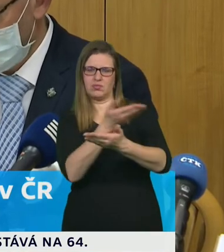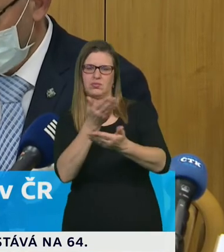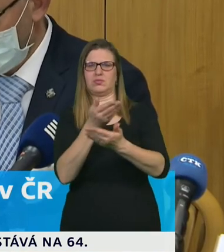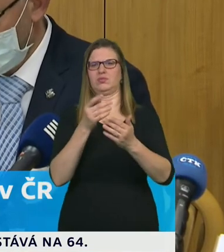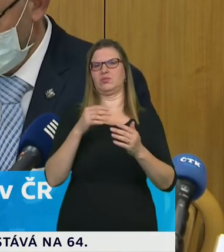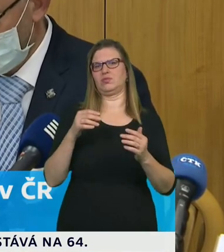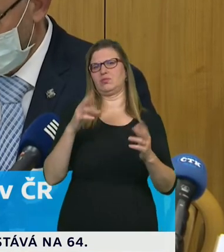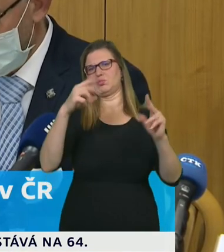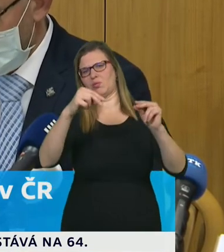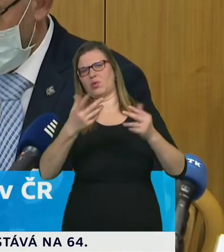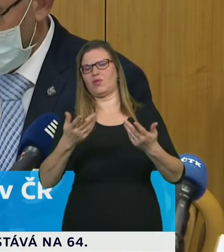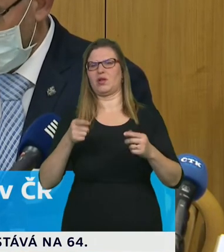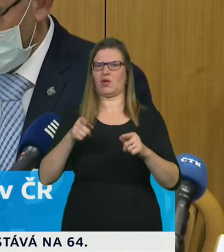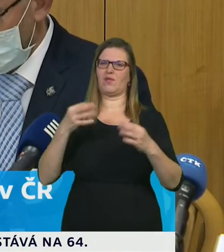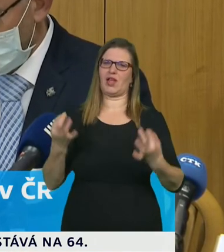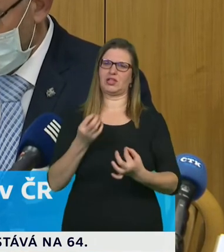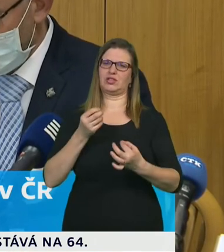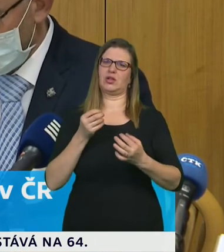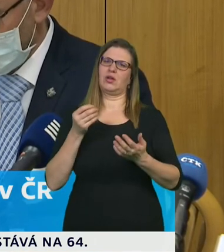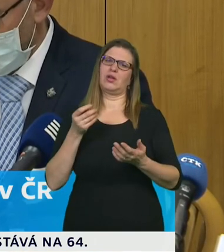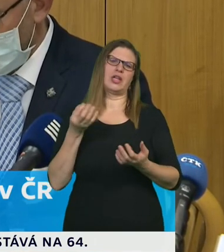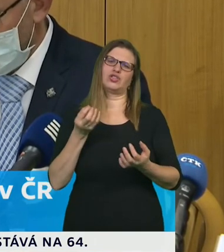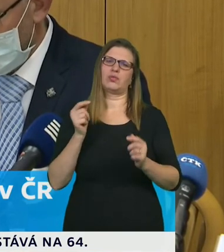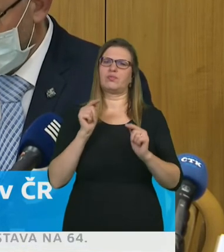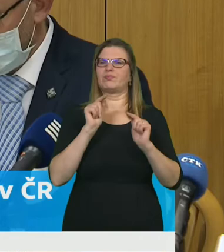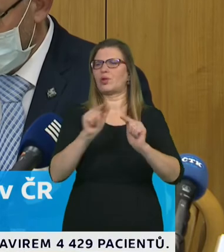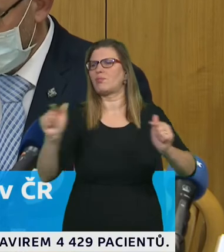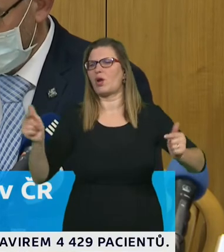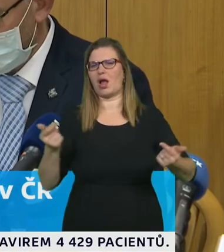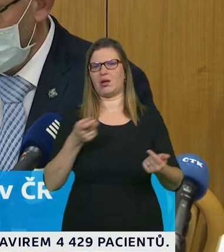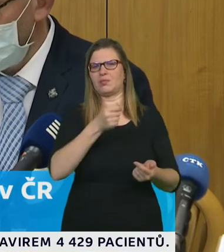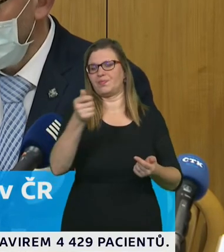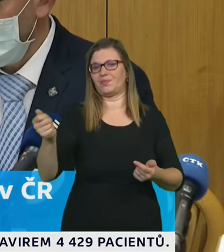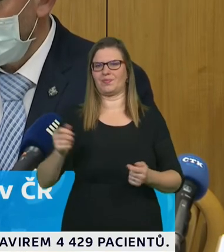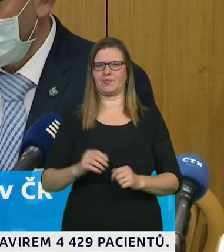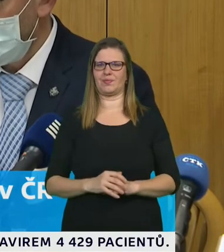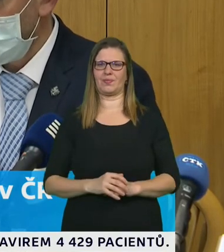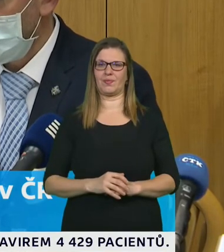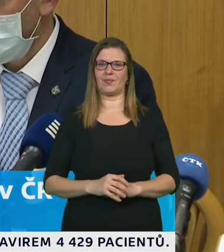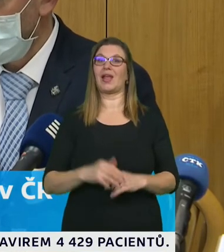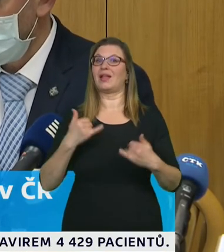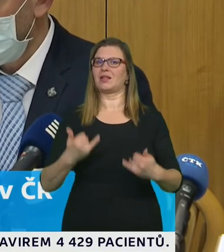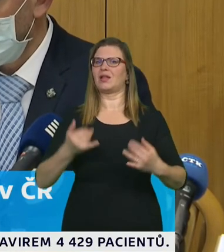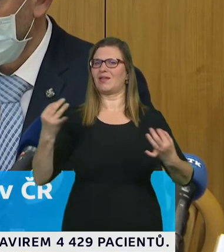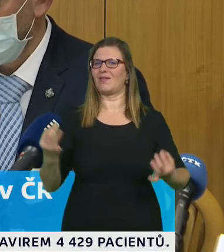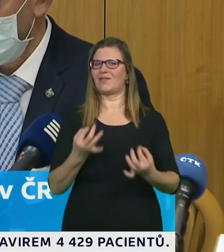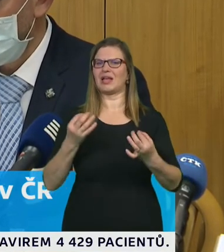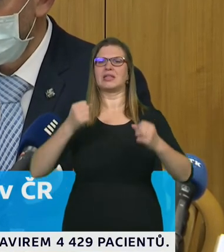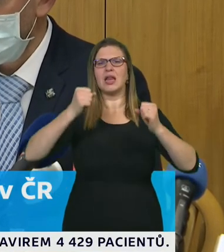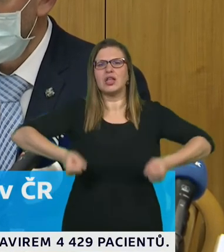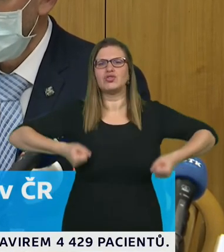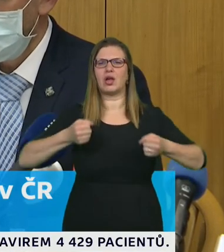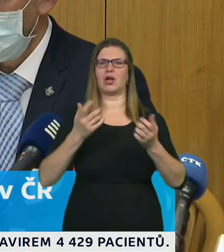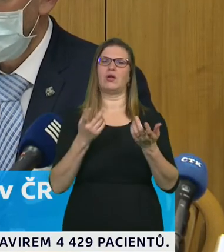hovořit pokud se týká hor a ližarských vleků tak ten návrh je takový